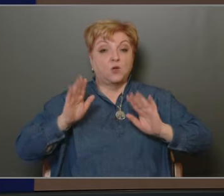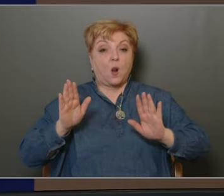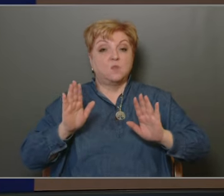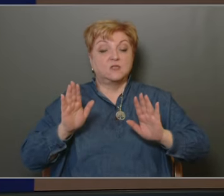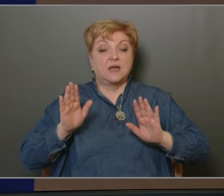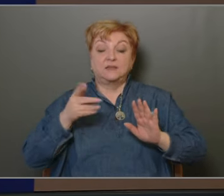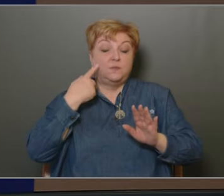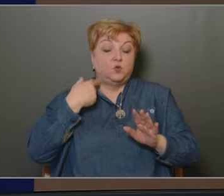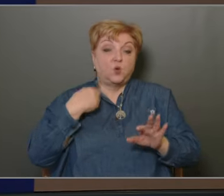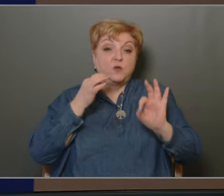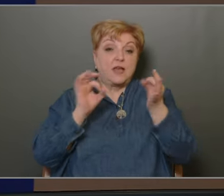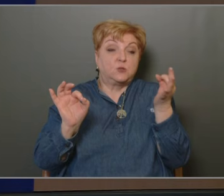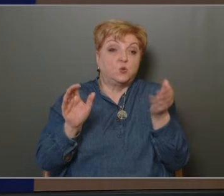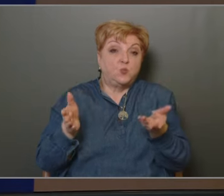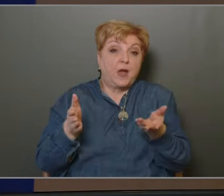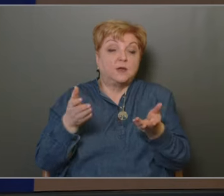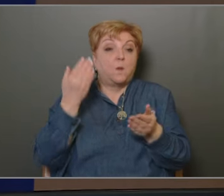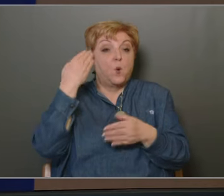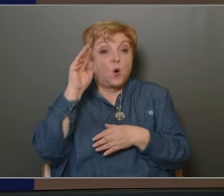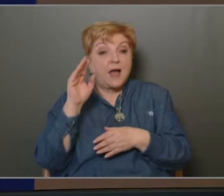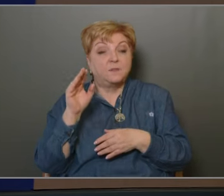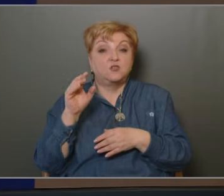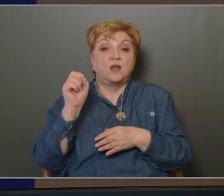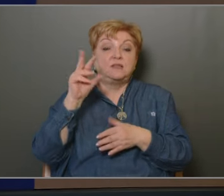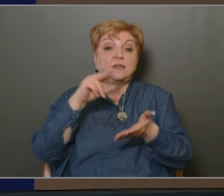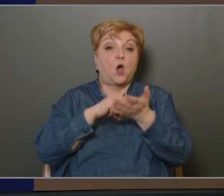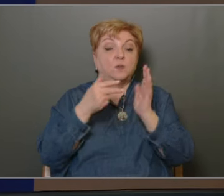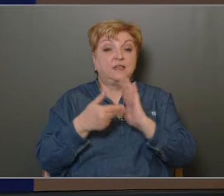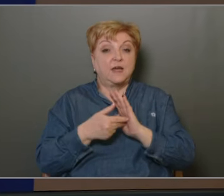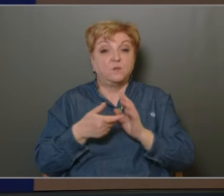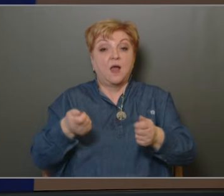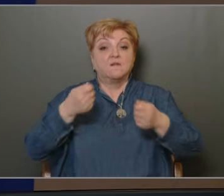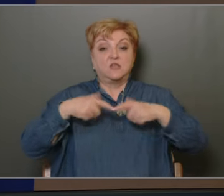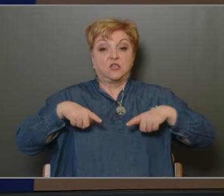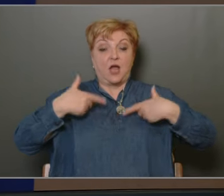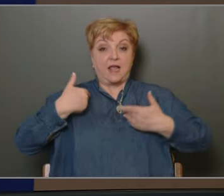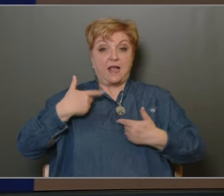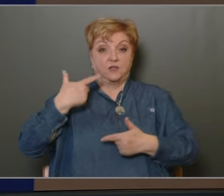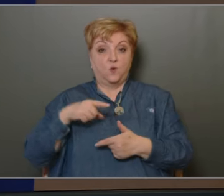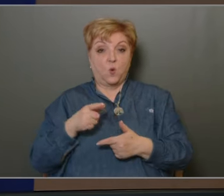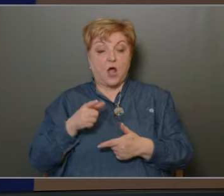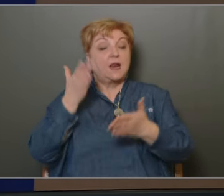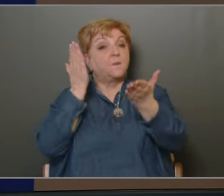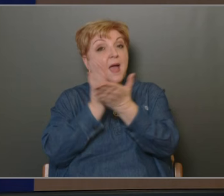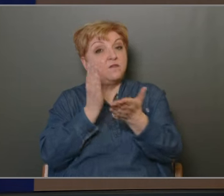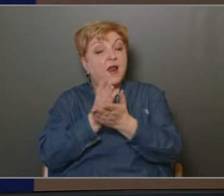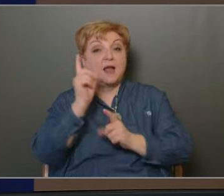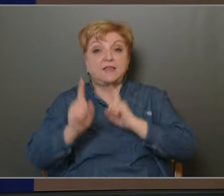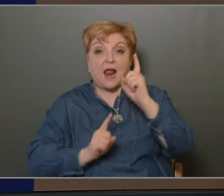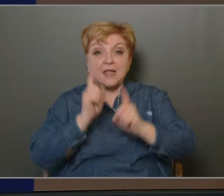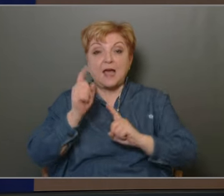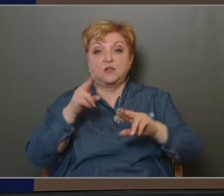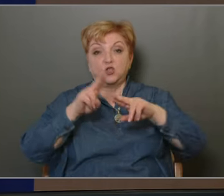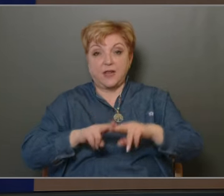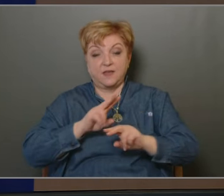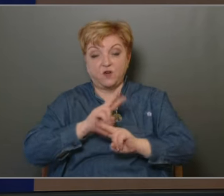ügyletben bármikor is a polgármester a 13. kerületben visszaélt volna. Ennek egy megfelelő eljárásrendje